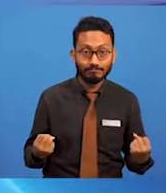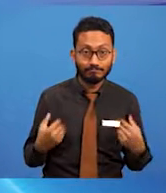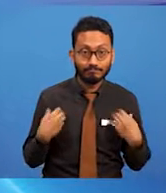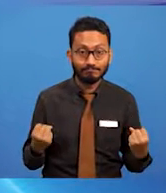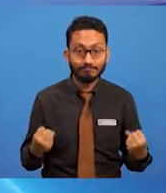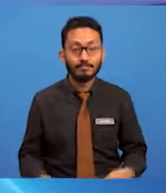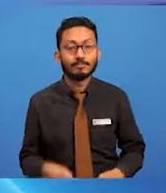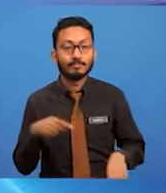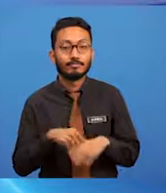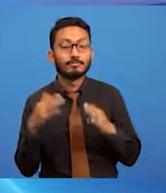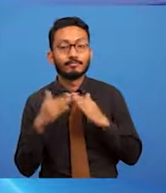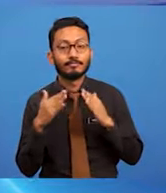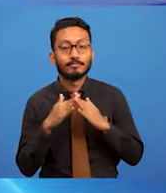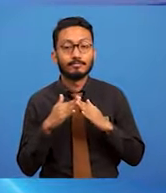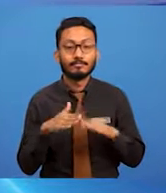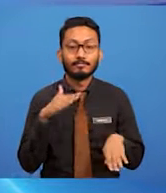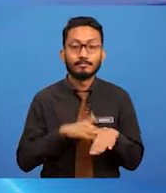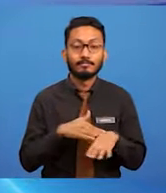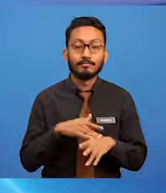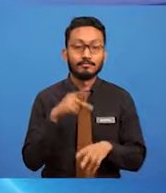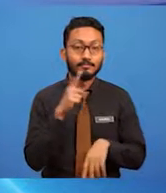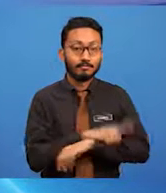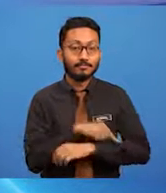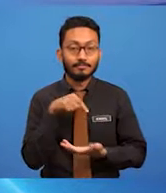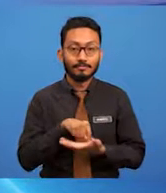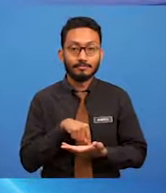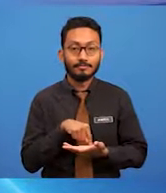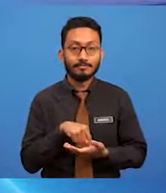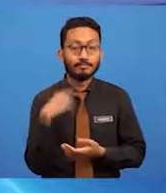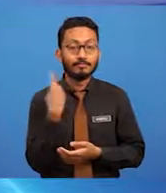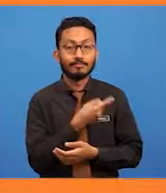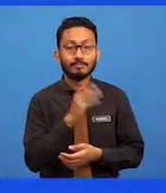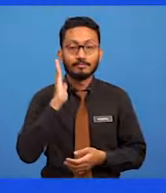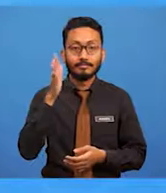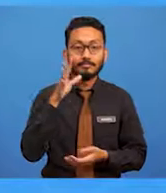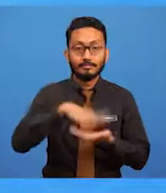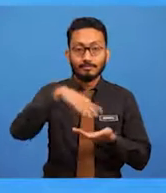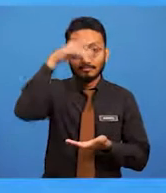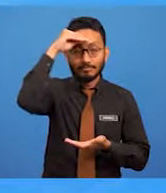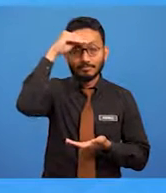Baik, pada episod kali ini, kita akan mempelajari tajuk ilustrasi grafik.